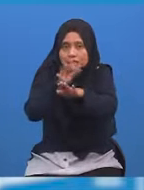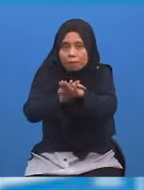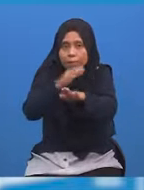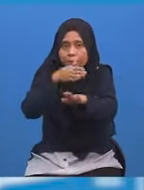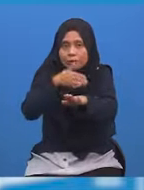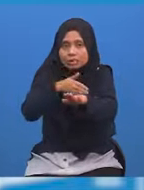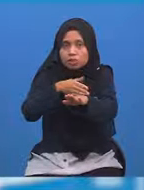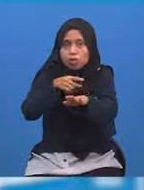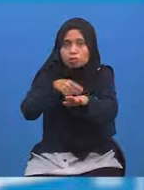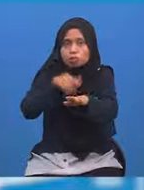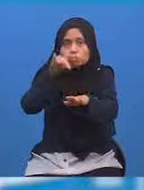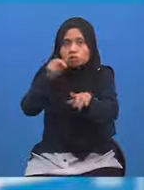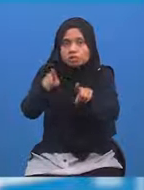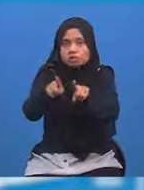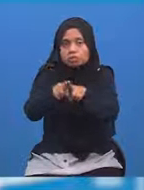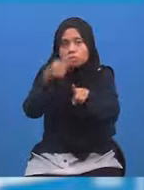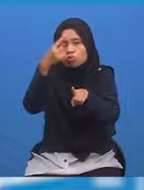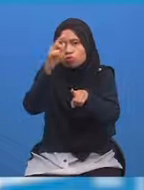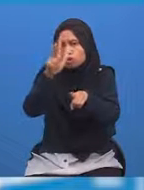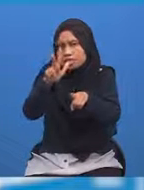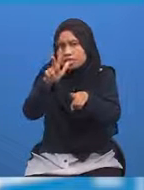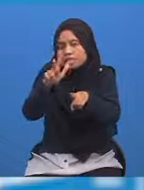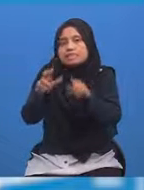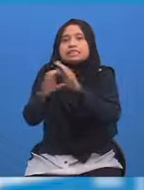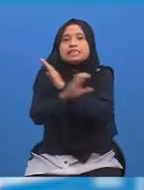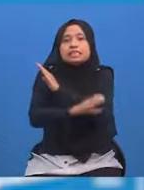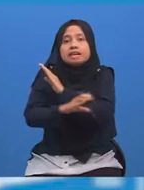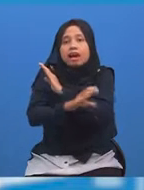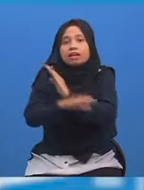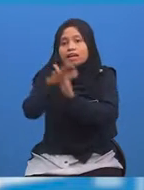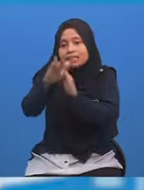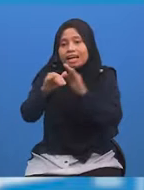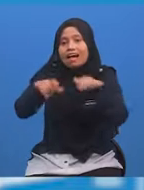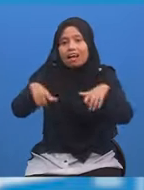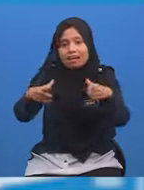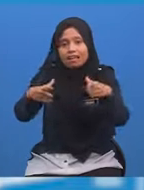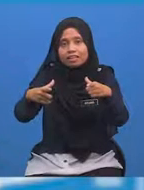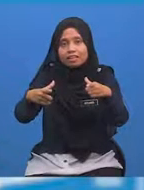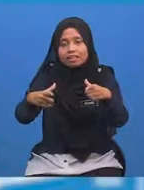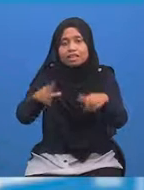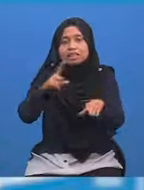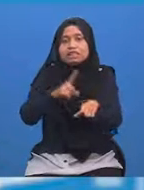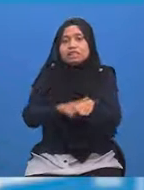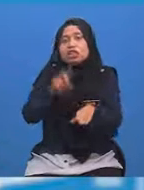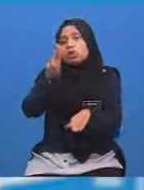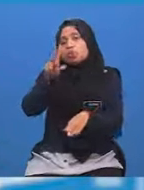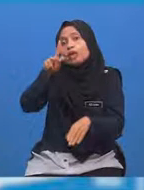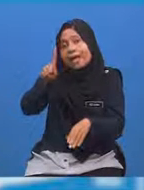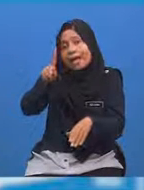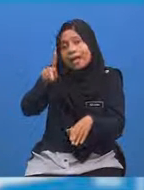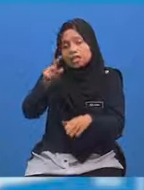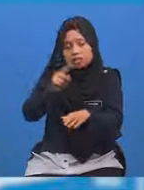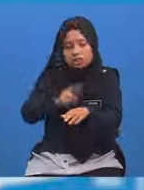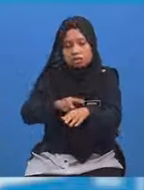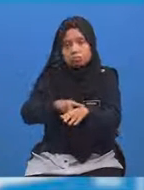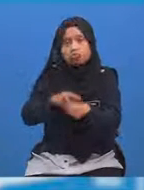waktu yang sama Bagi tiga buah negara yang berlainan Di United Kingdom Jam